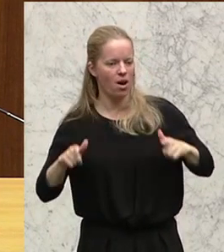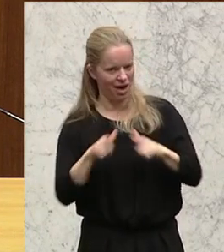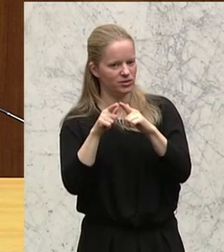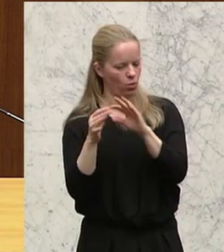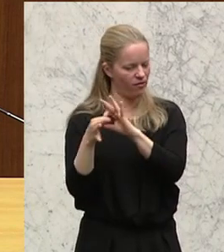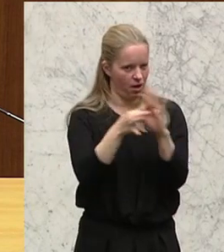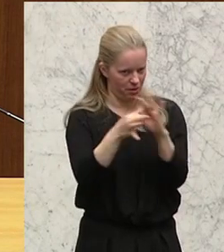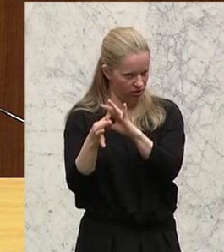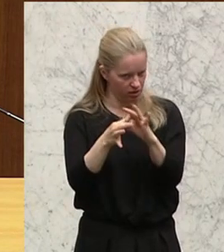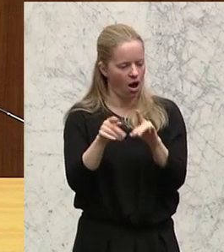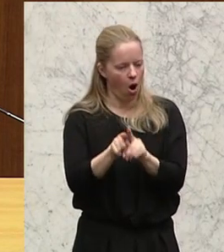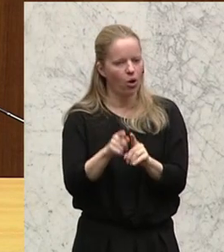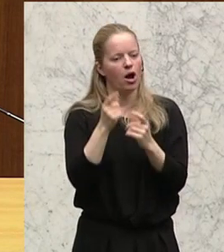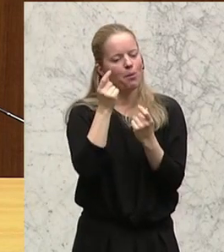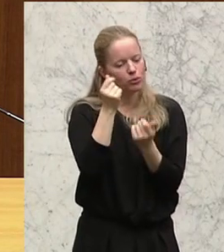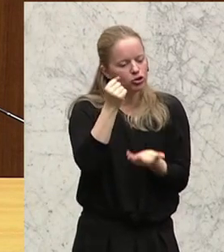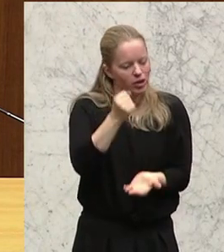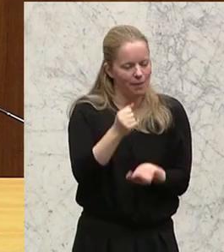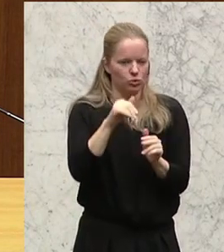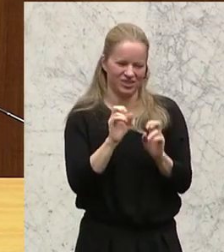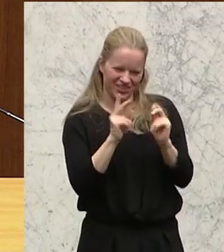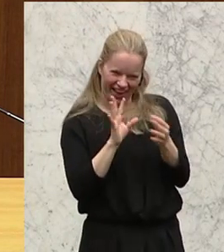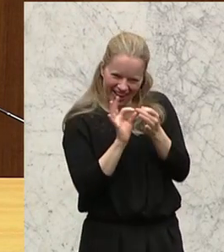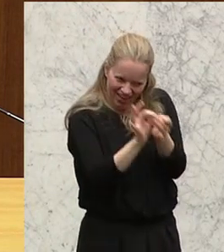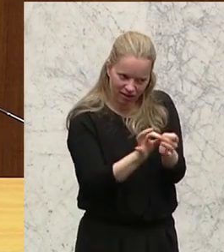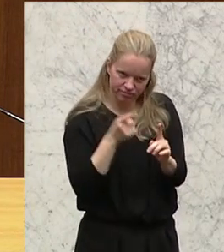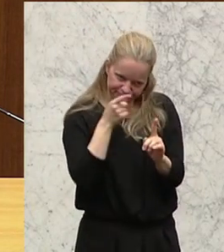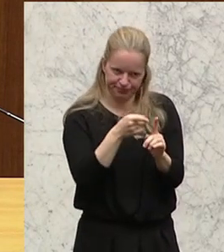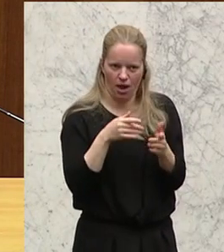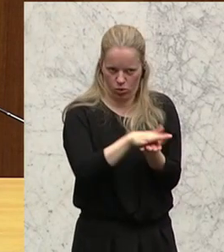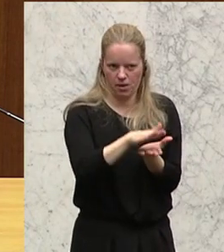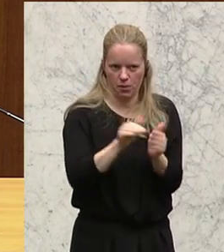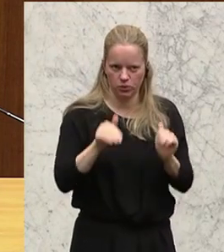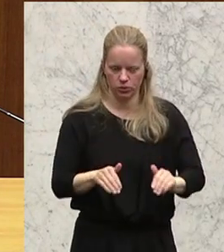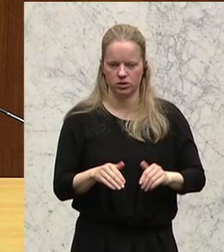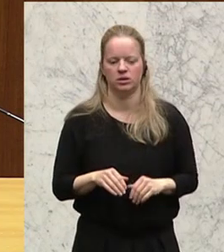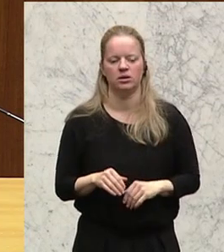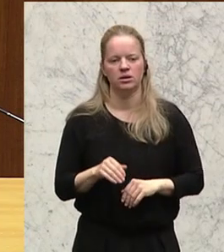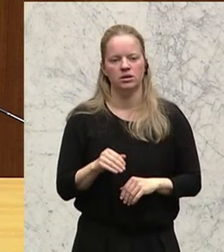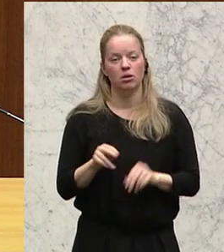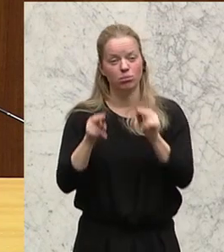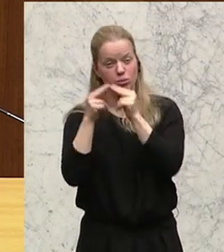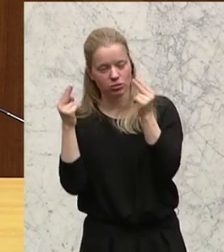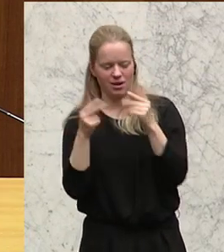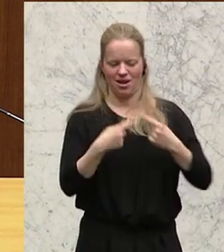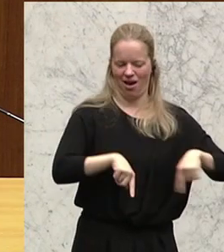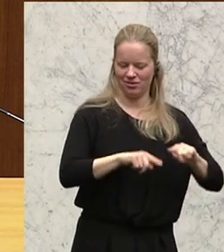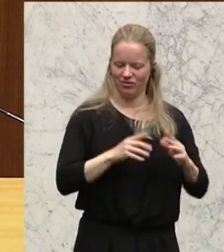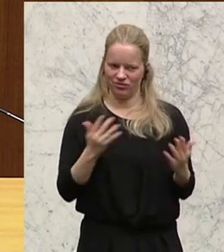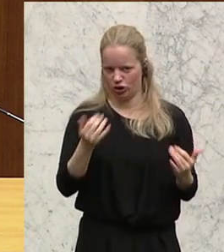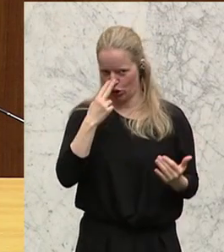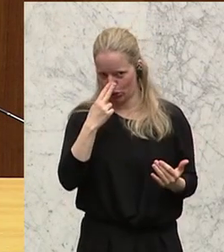dafür auch die Mittel zu binden. Von den Landesmitteln jetzt kurz noch zu den Mitteln, der Bund zur Verfügung stellt.